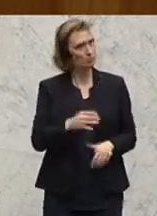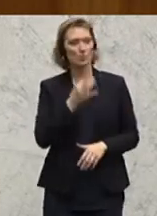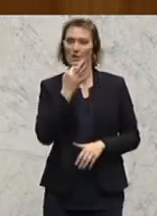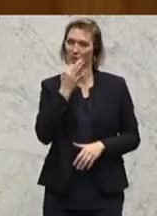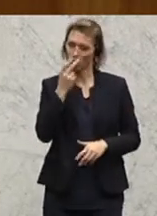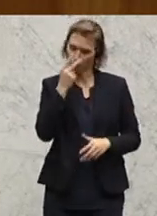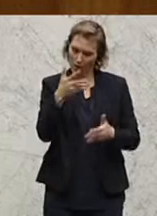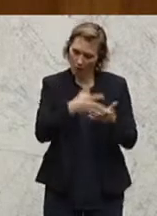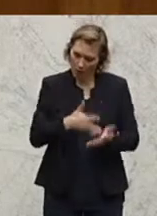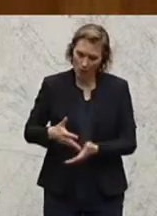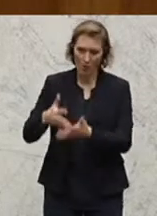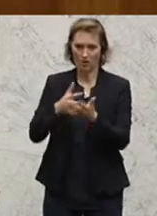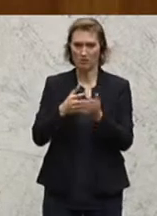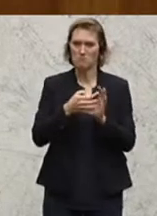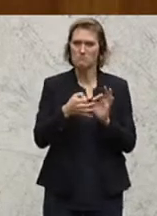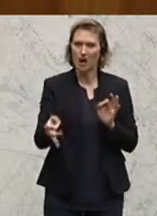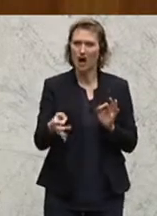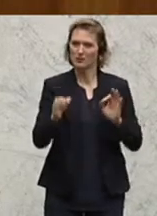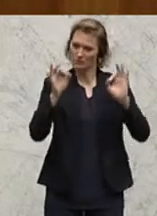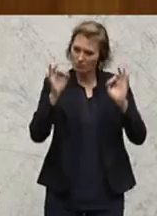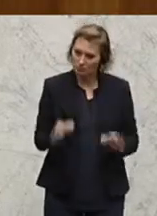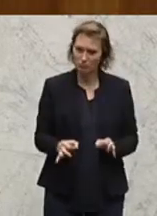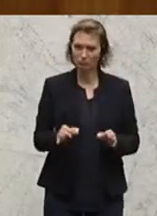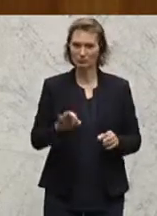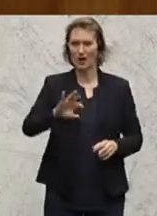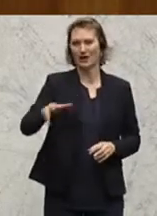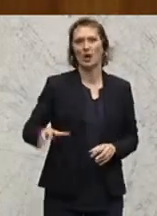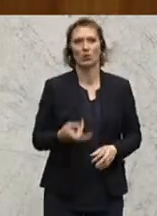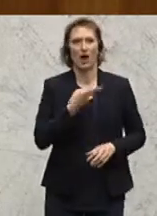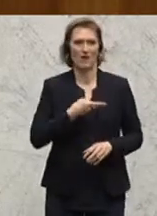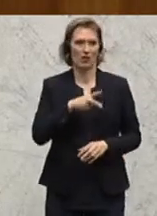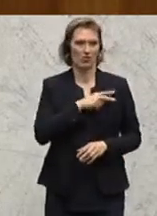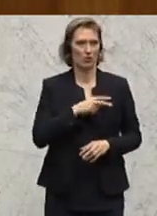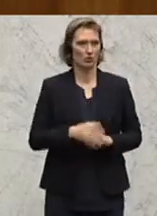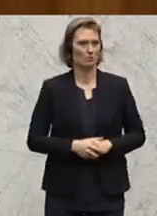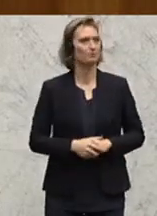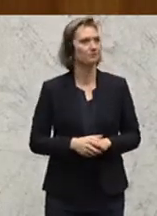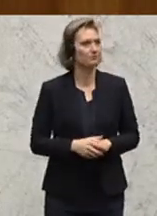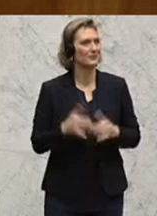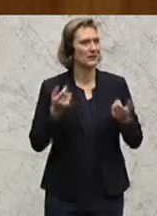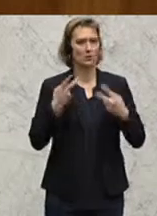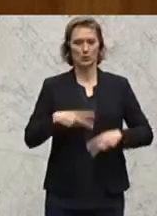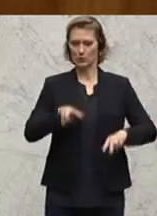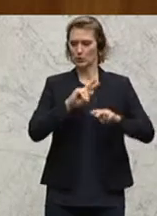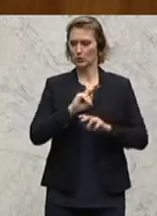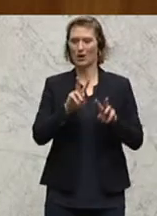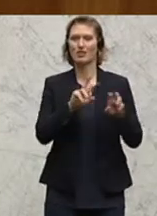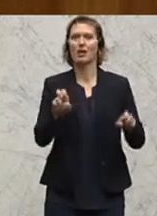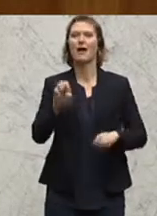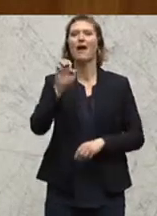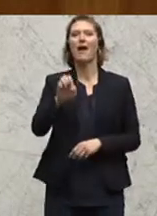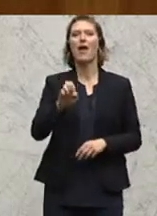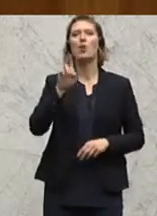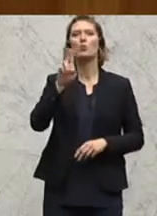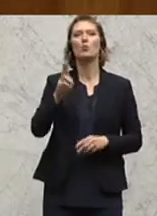Maßnahmen ist hier regional abgestimmt vorzugehen. Also das hat auch unsere Zustimmung. Zurück vielleicht zum EU